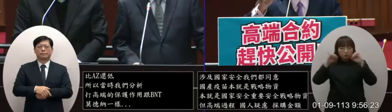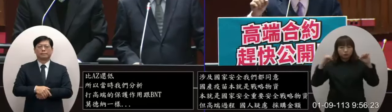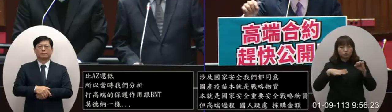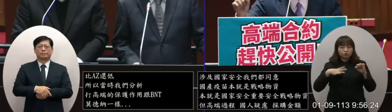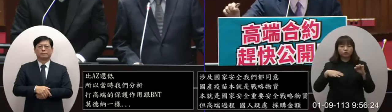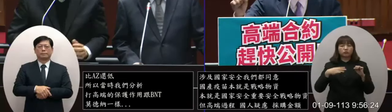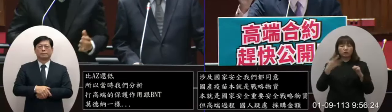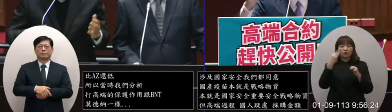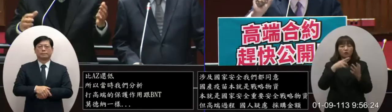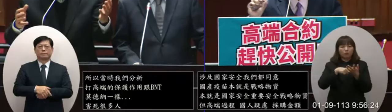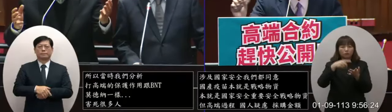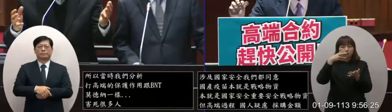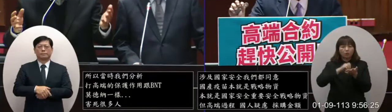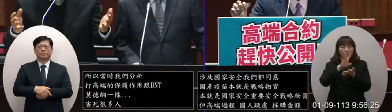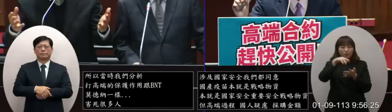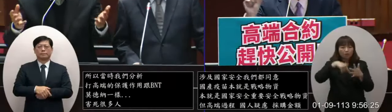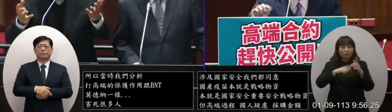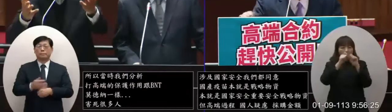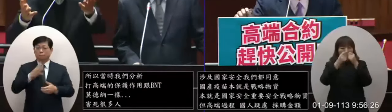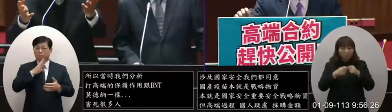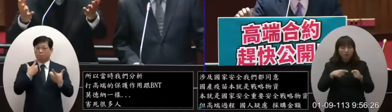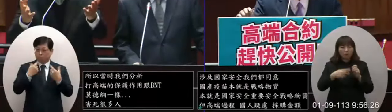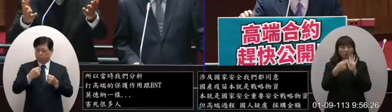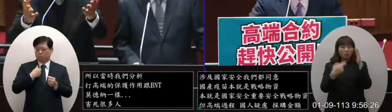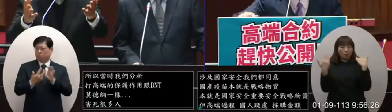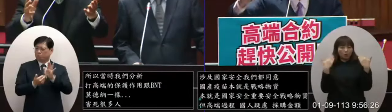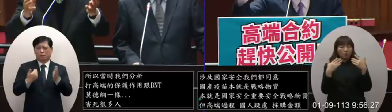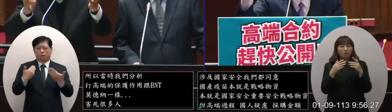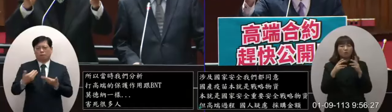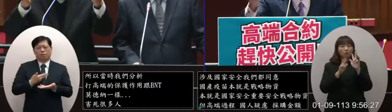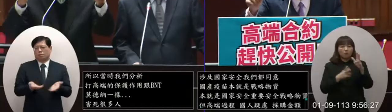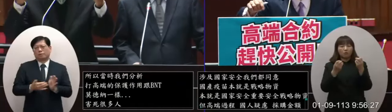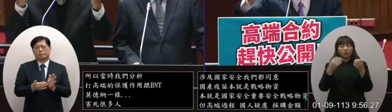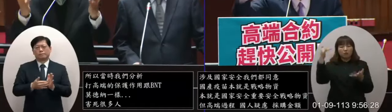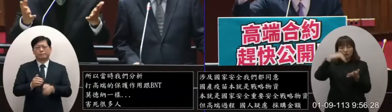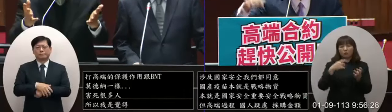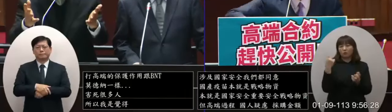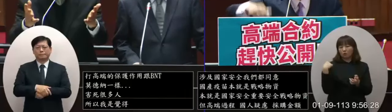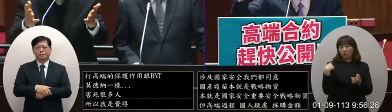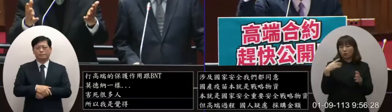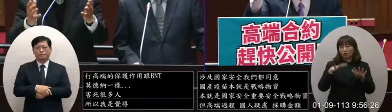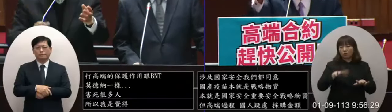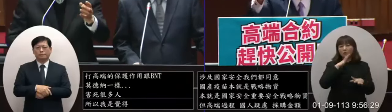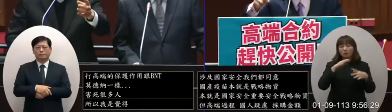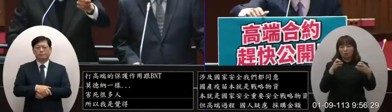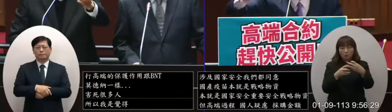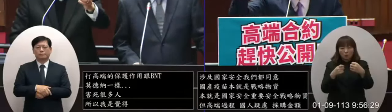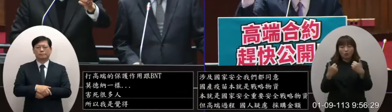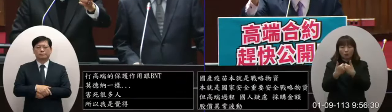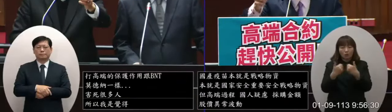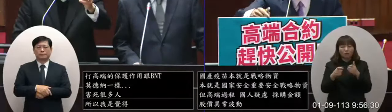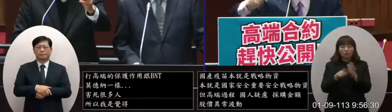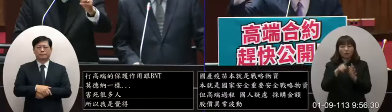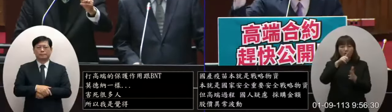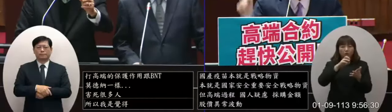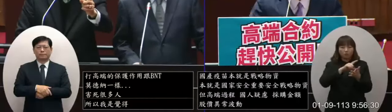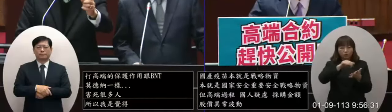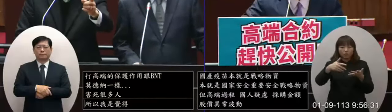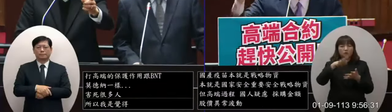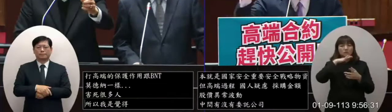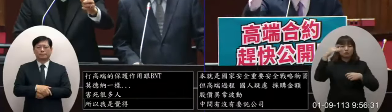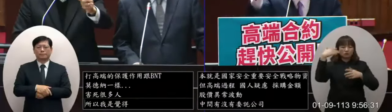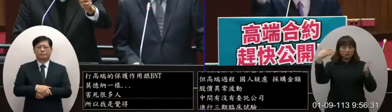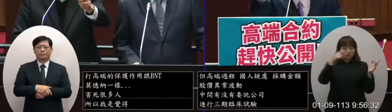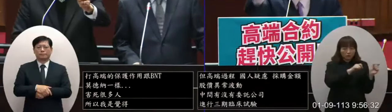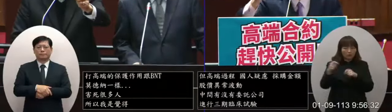解但是幾次的報告沒有辦法講到此才明白到了昨天接上要開零食會你的報告還要